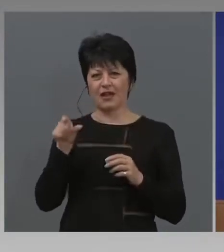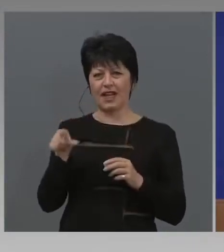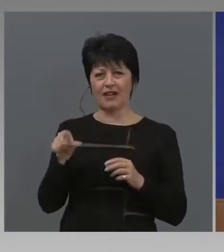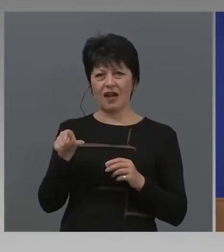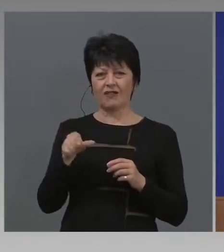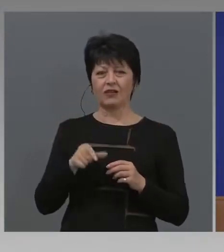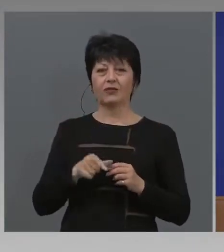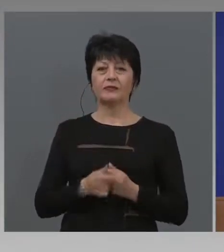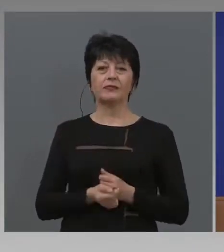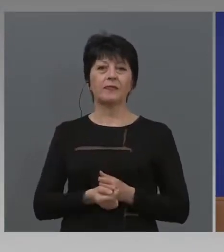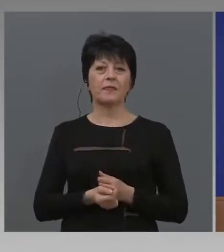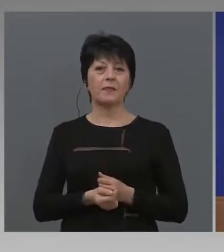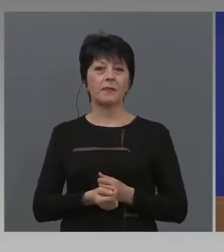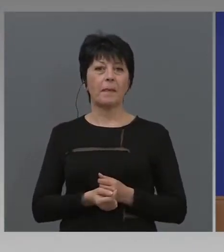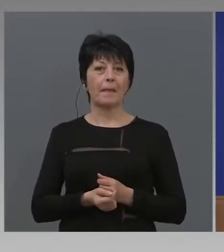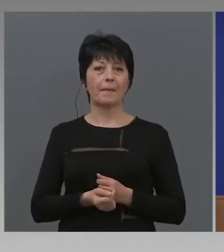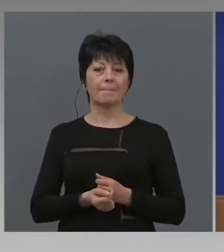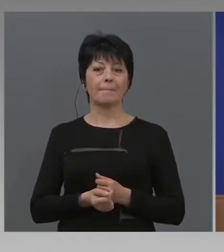Асиметрично, но